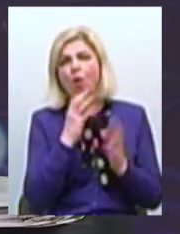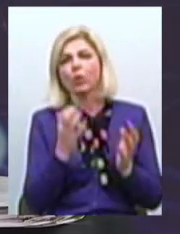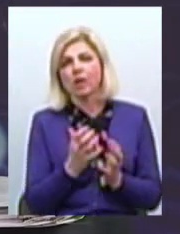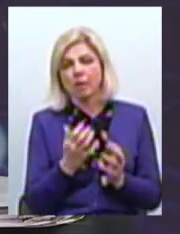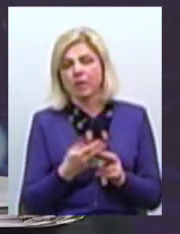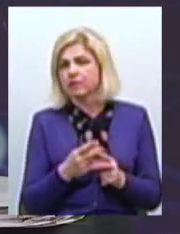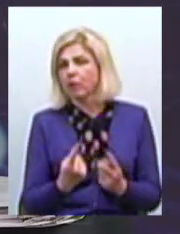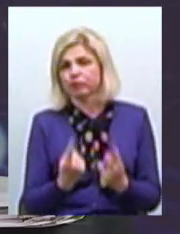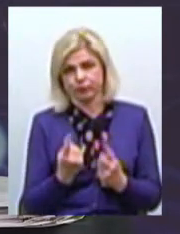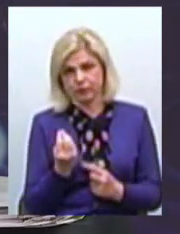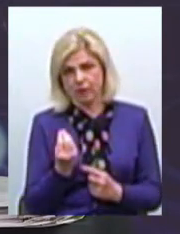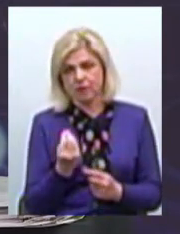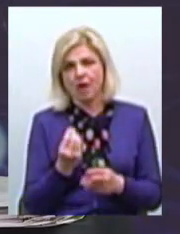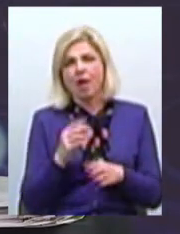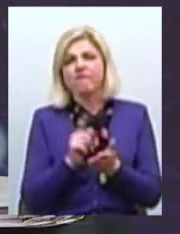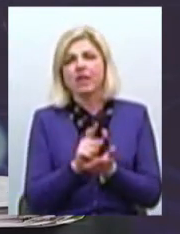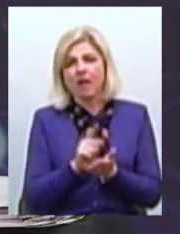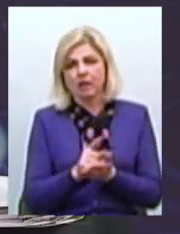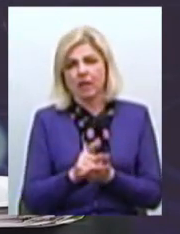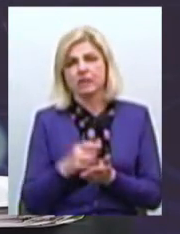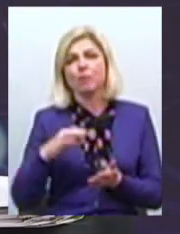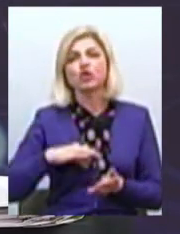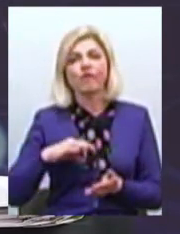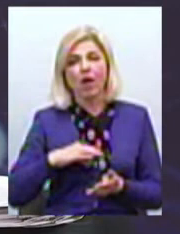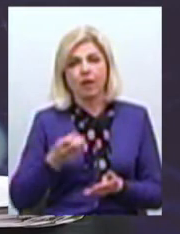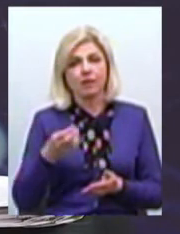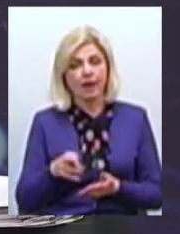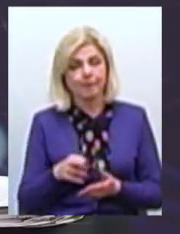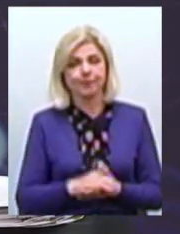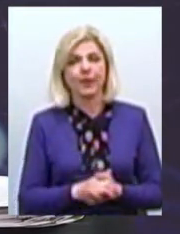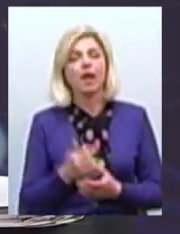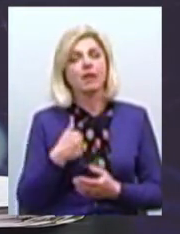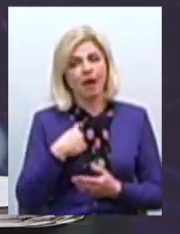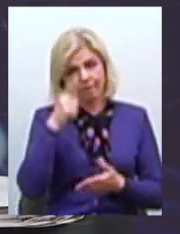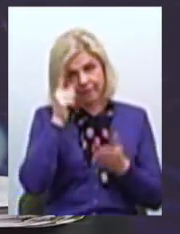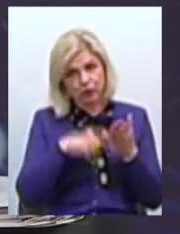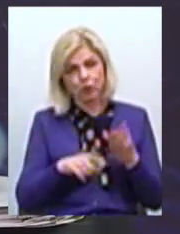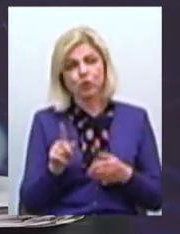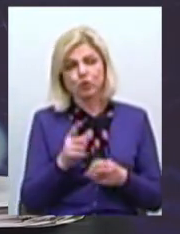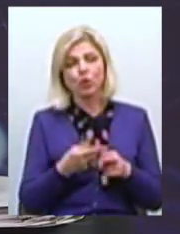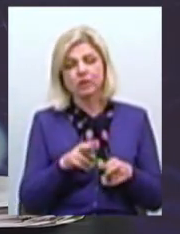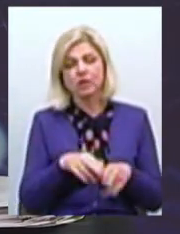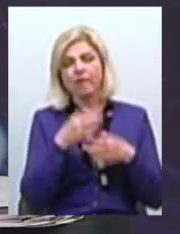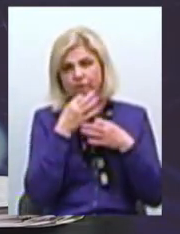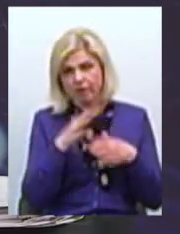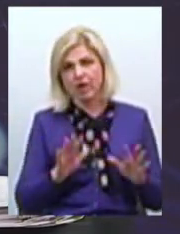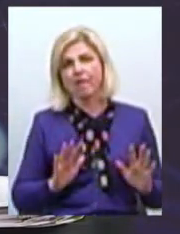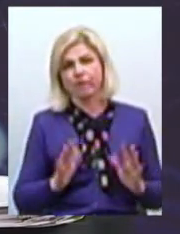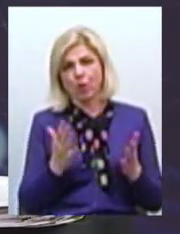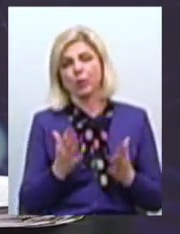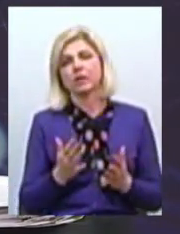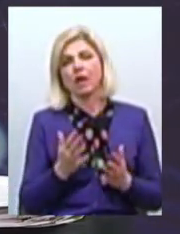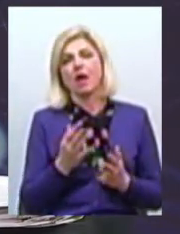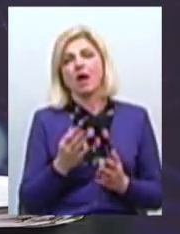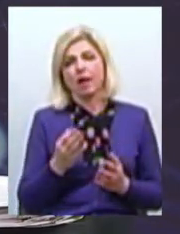великі гроші, це видатки споживання І я вірю все ж таки, що це в будь-якому випадку Ініційна